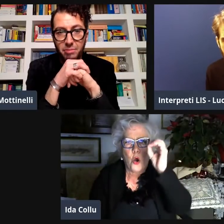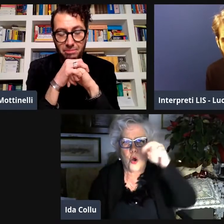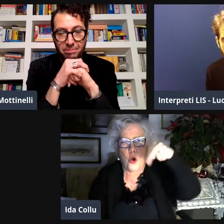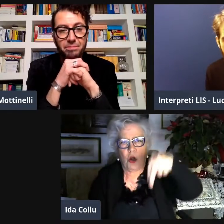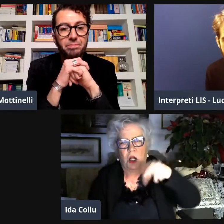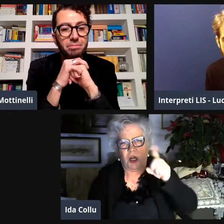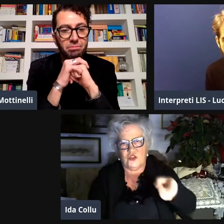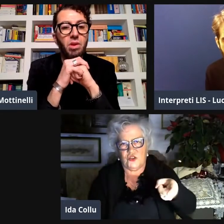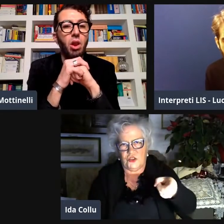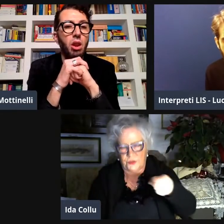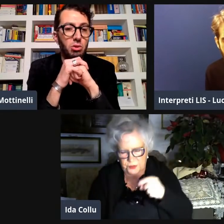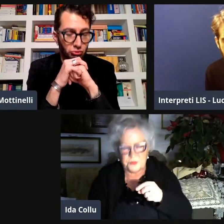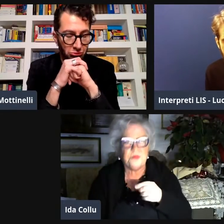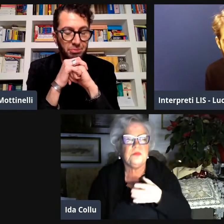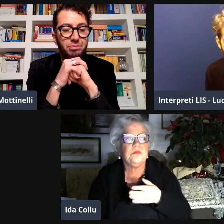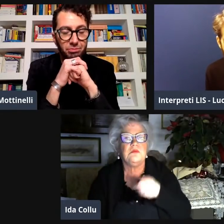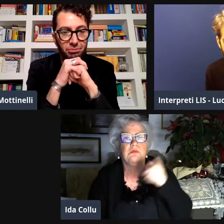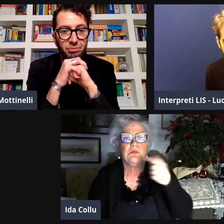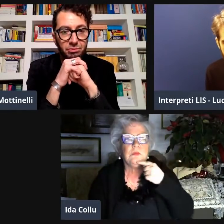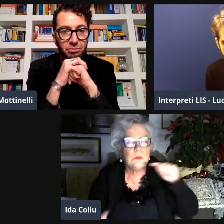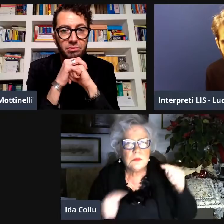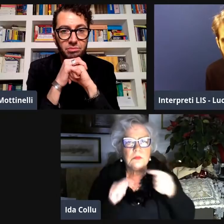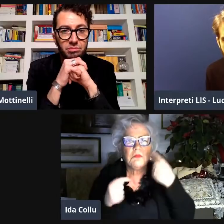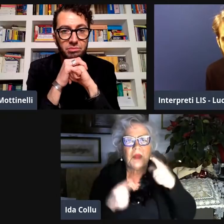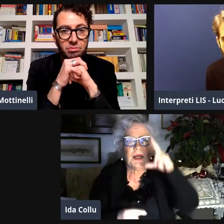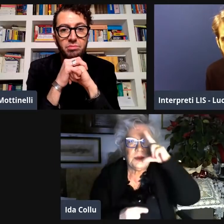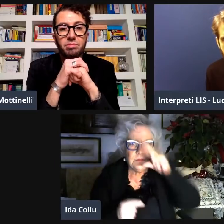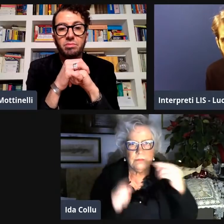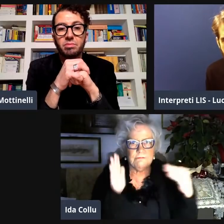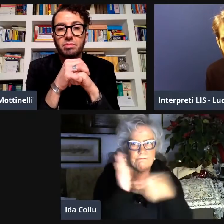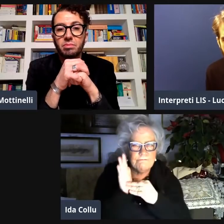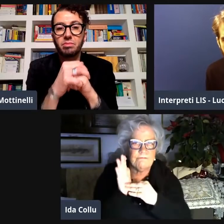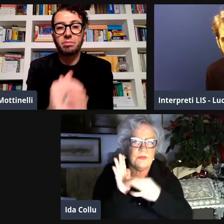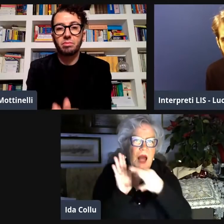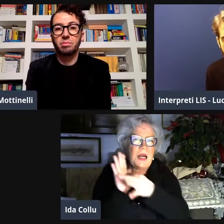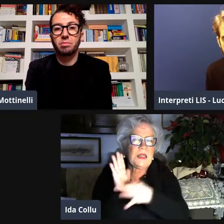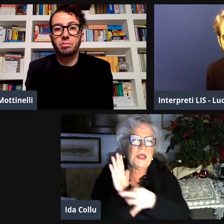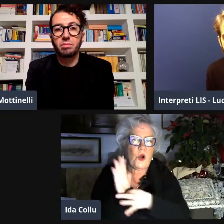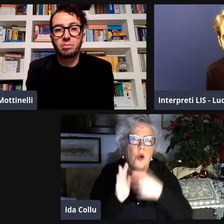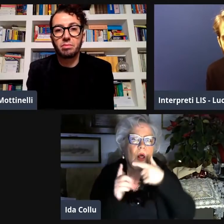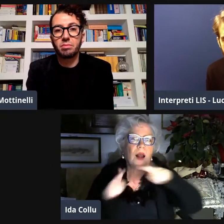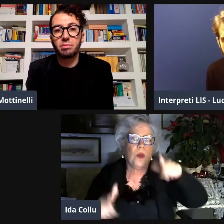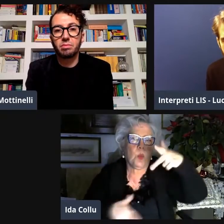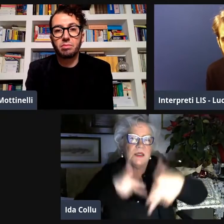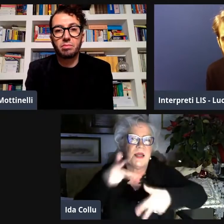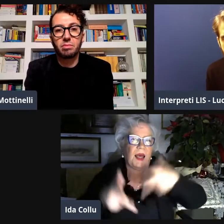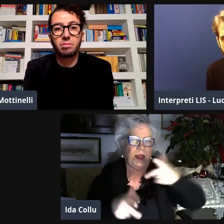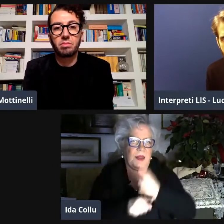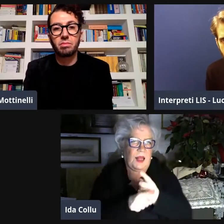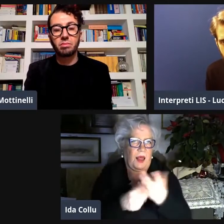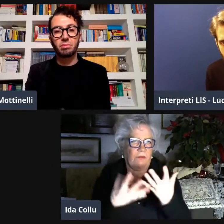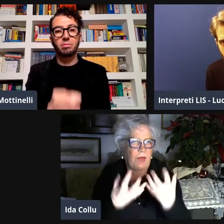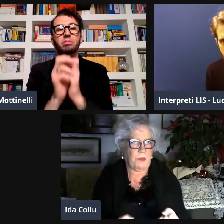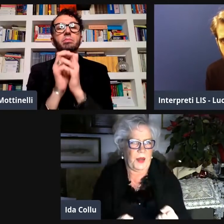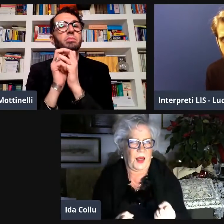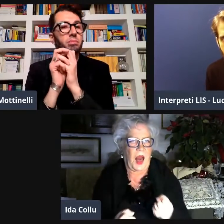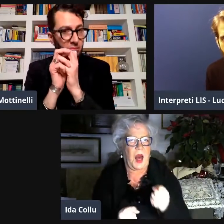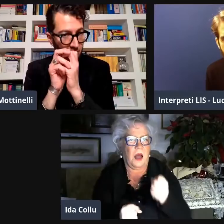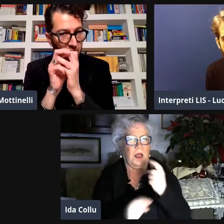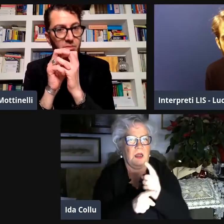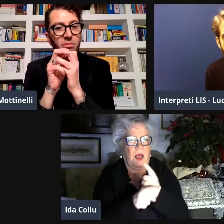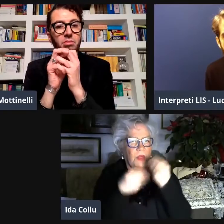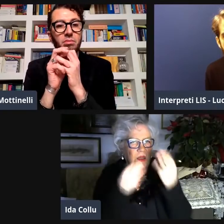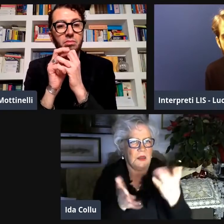come organizzazione non governativa una ONG si parlava di discutere alcuni